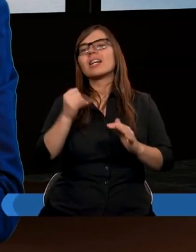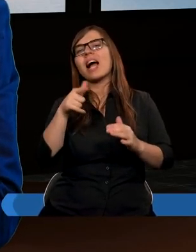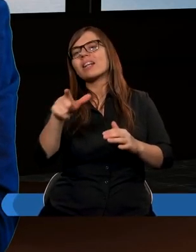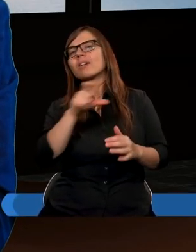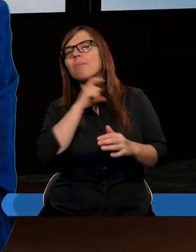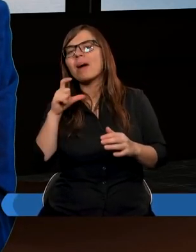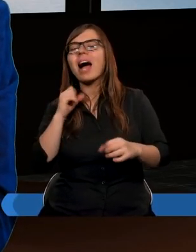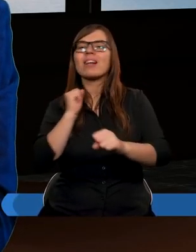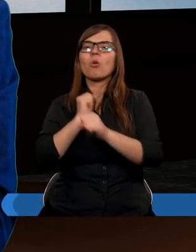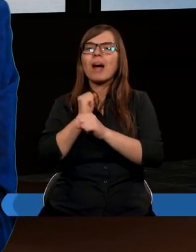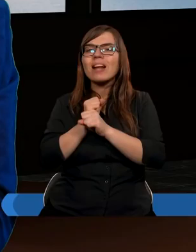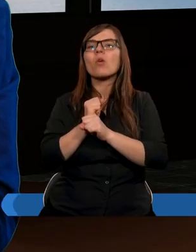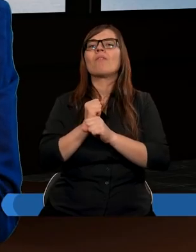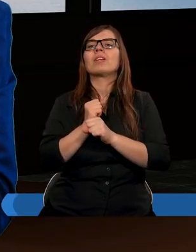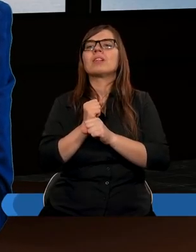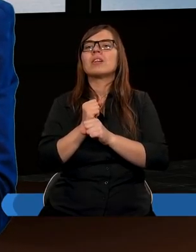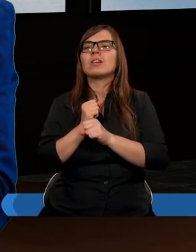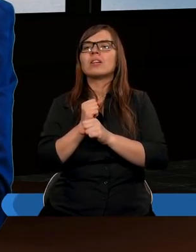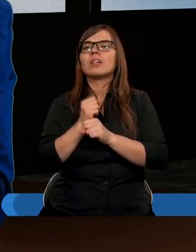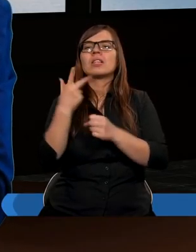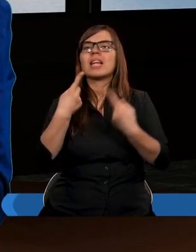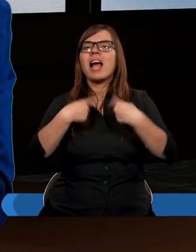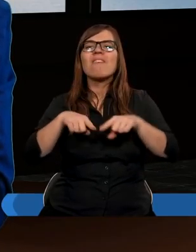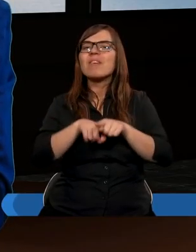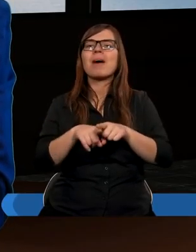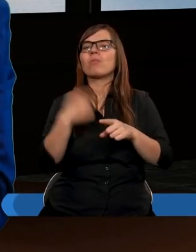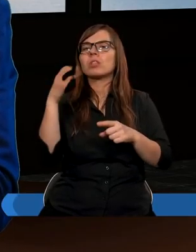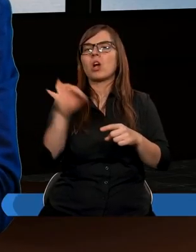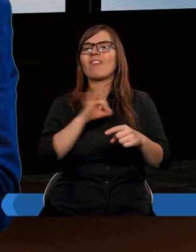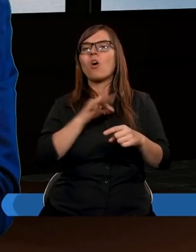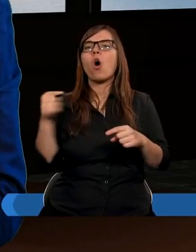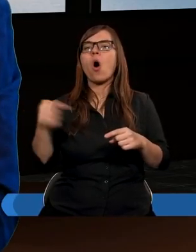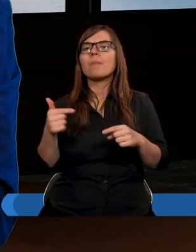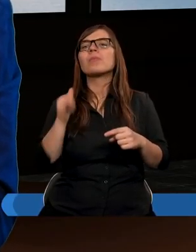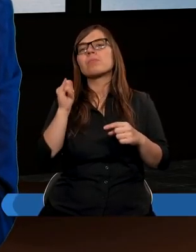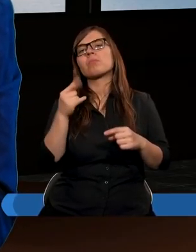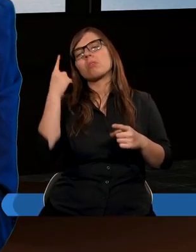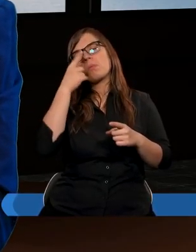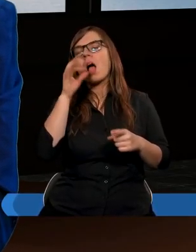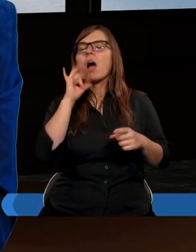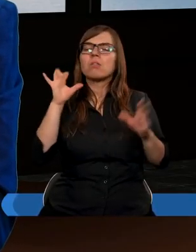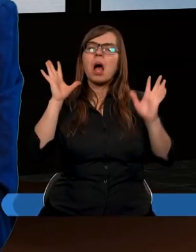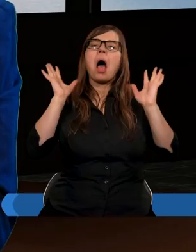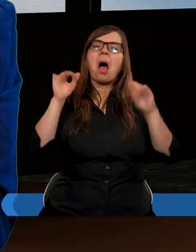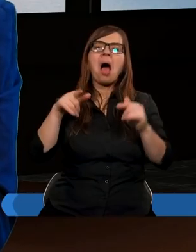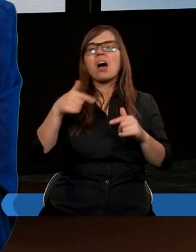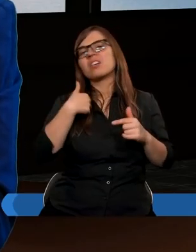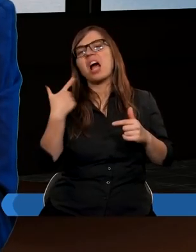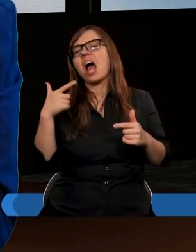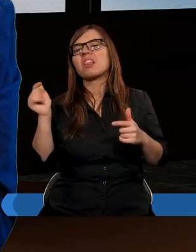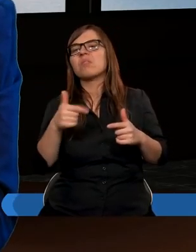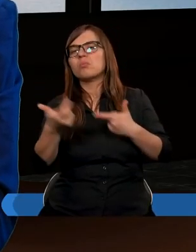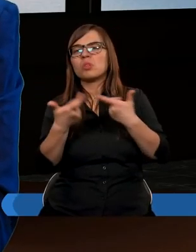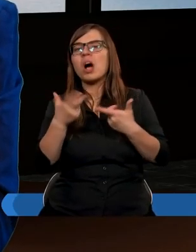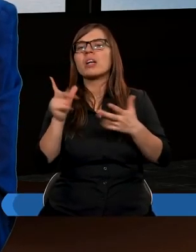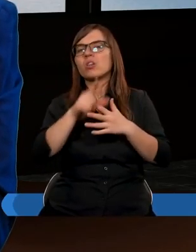tam pastor, pracownik, załóżmy nie wypełnia swoich obowiązków i sobie myśli, ale ja tam nie muszę nic robić,